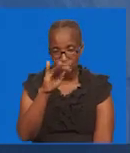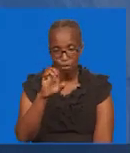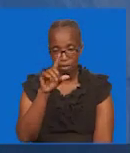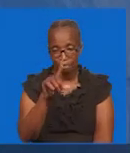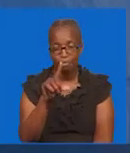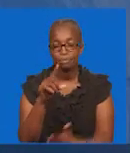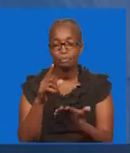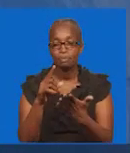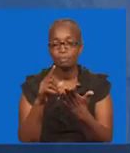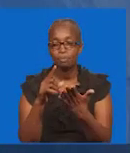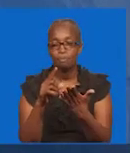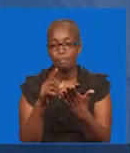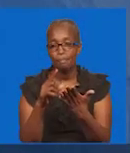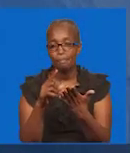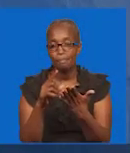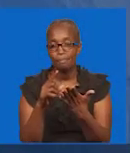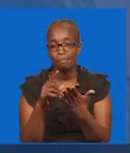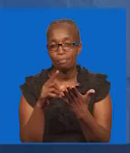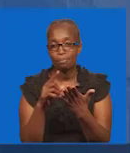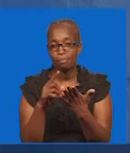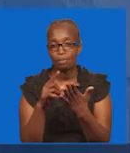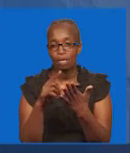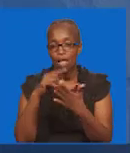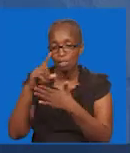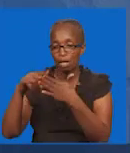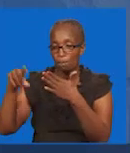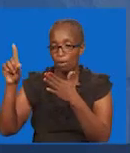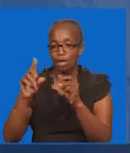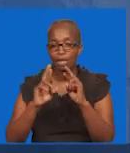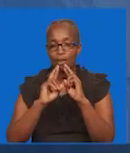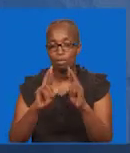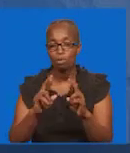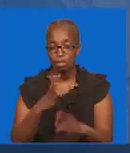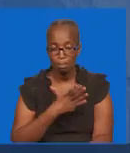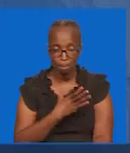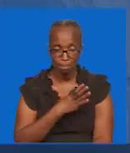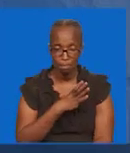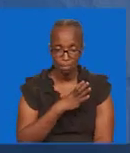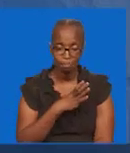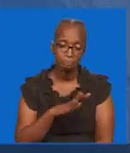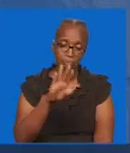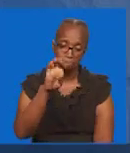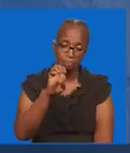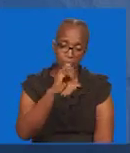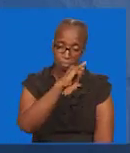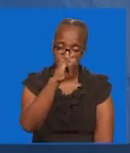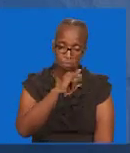of the Israelites Depended on his alertness And appropriate response By the people